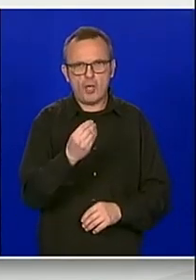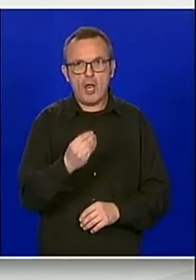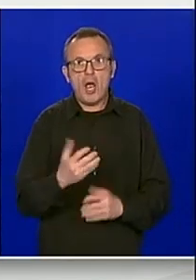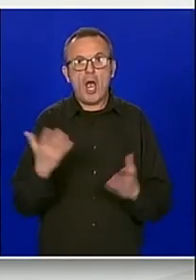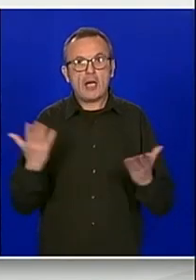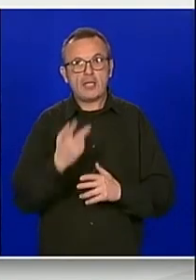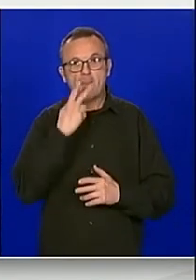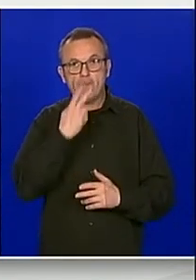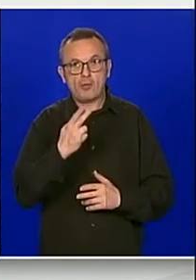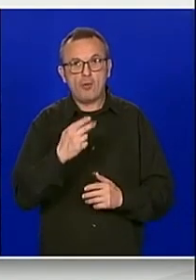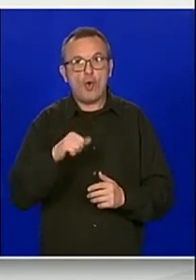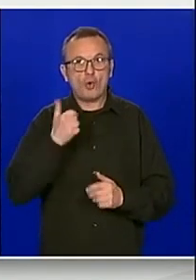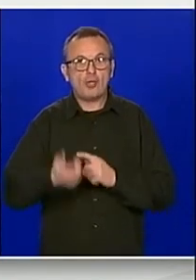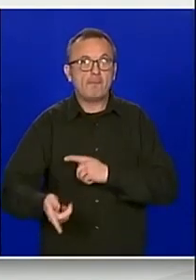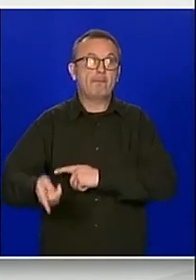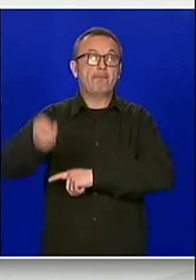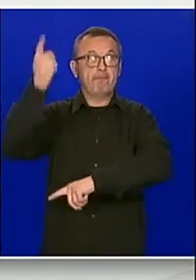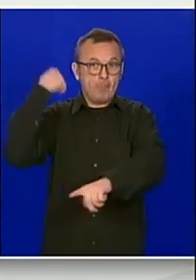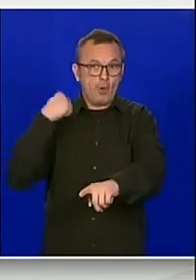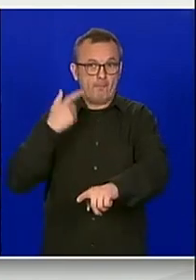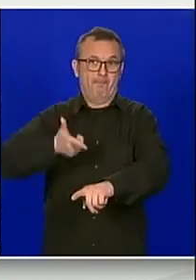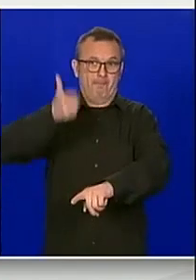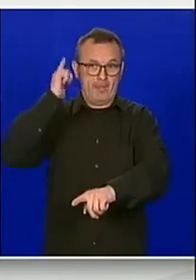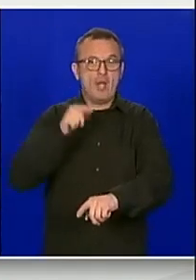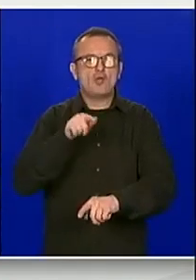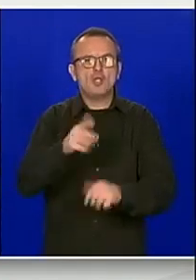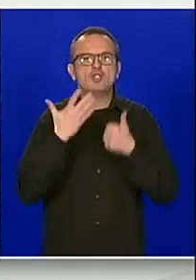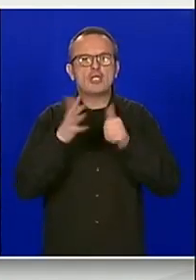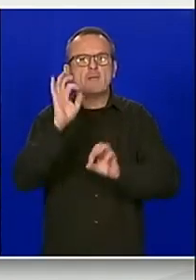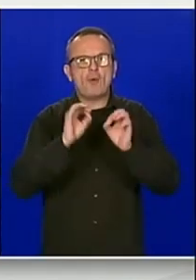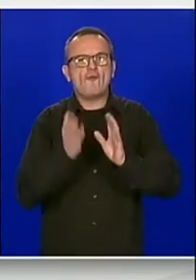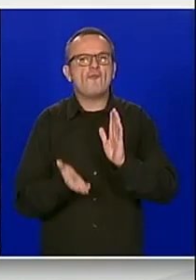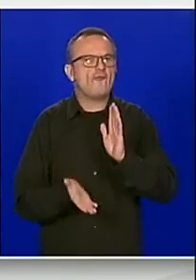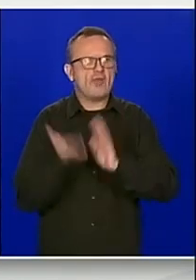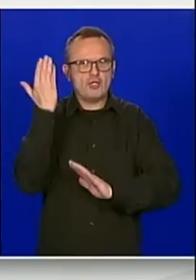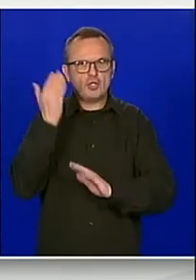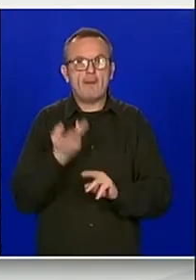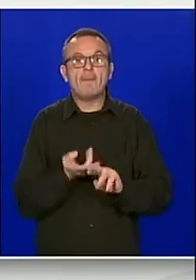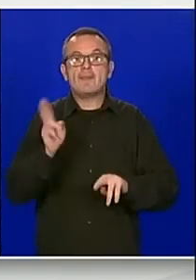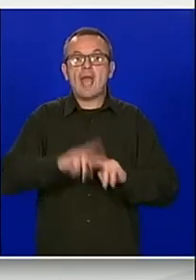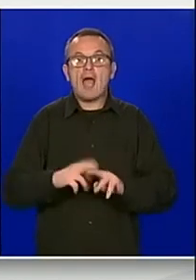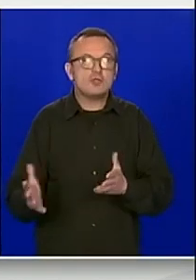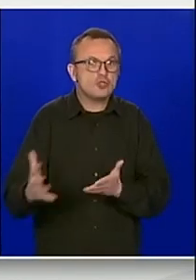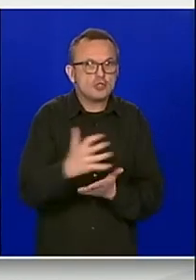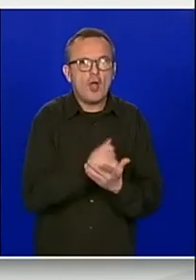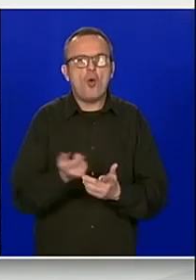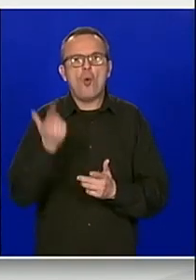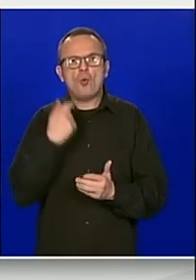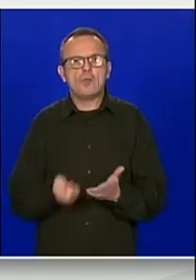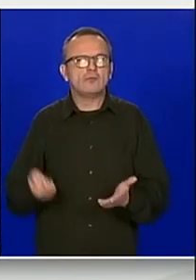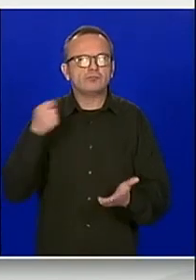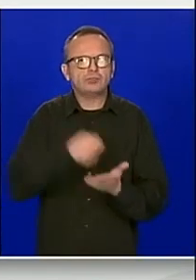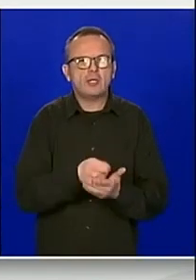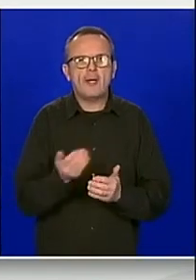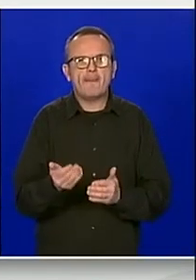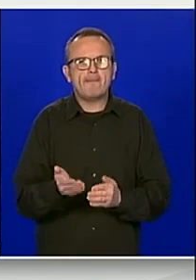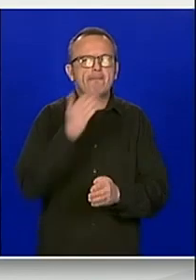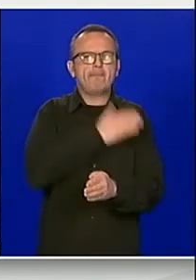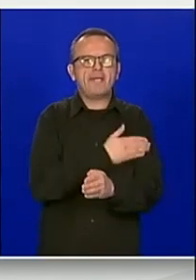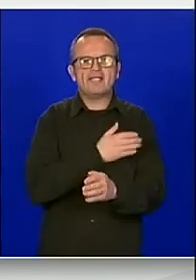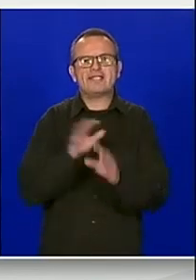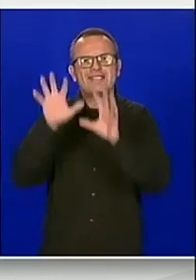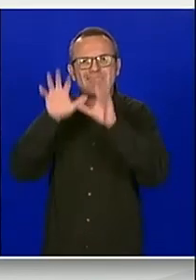prethodnu godinu čak 16% više. Najveće povećanje prihoda od naplate predsećenih nagodbi, steća